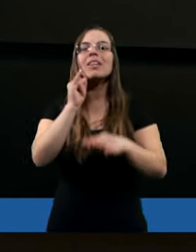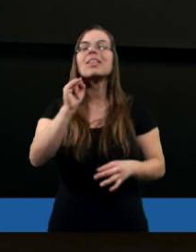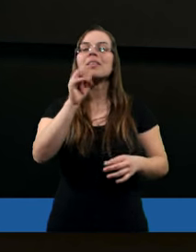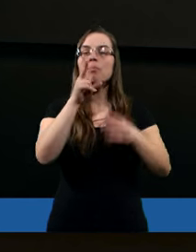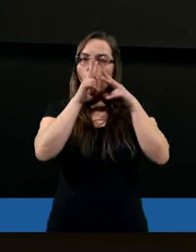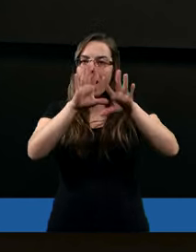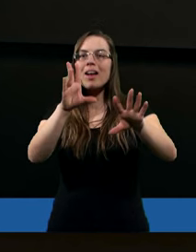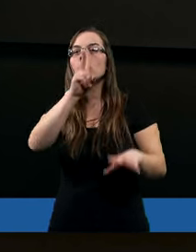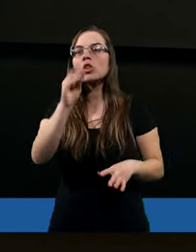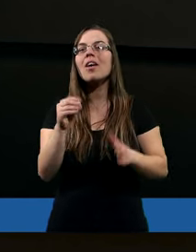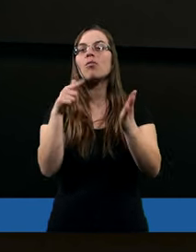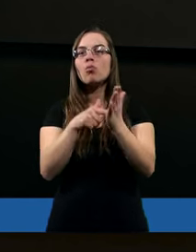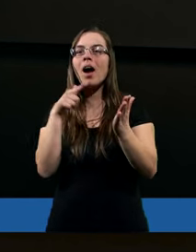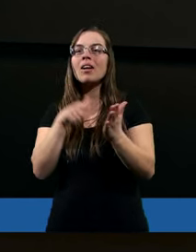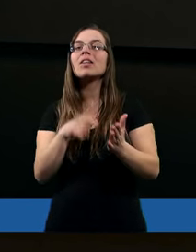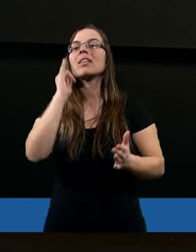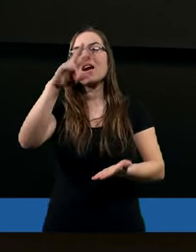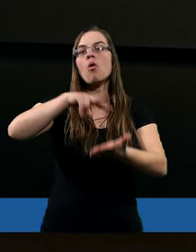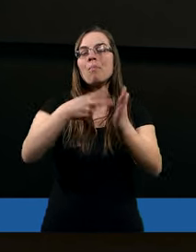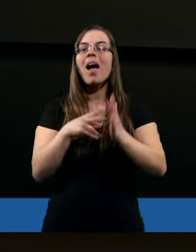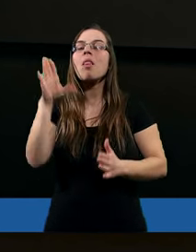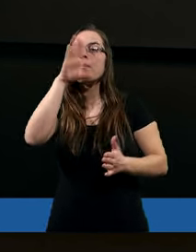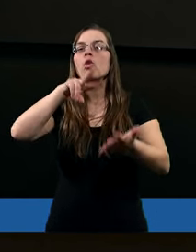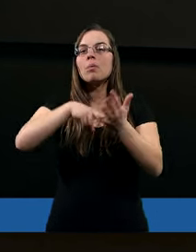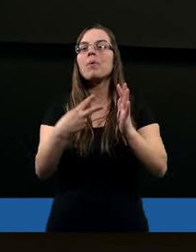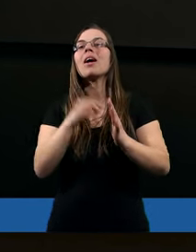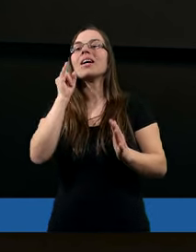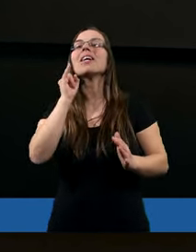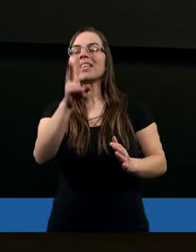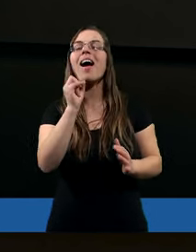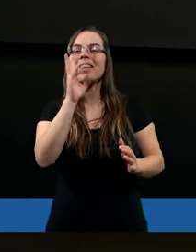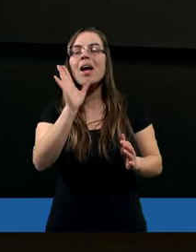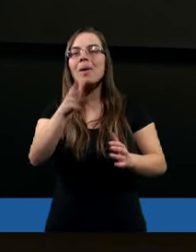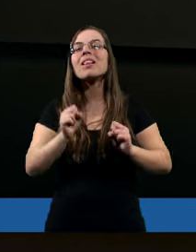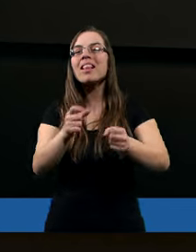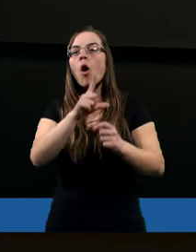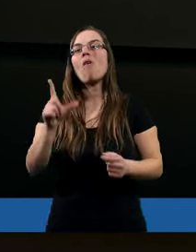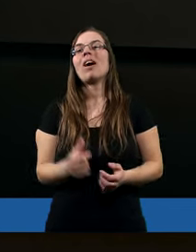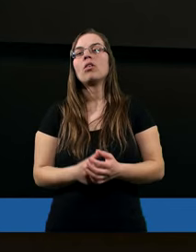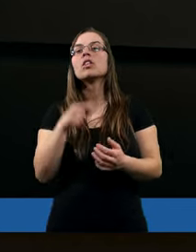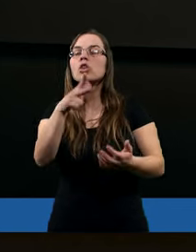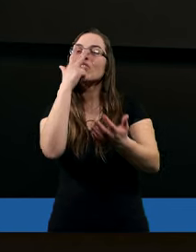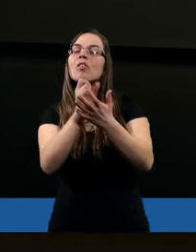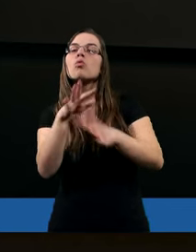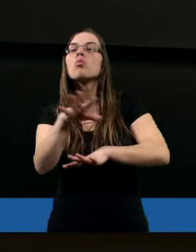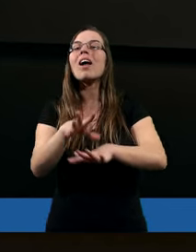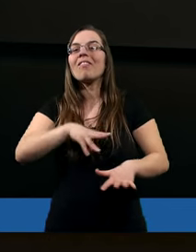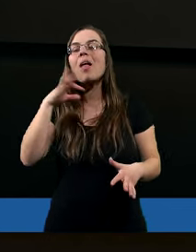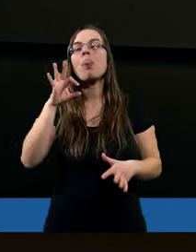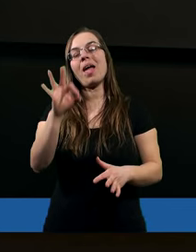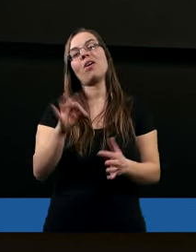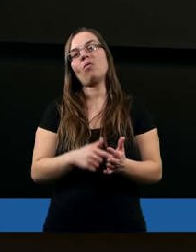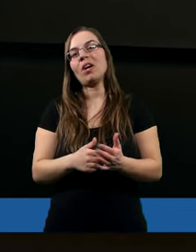pokazał Mu, że właśnie Jego plan, Boży plan i tak, i tak będzie się realizował. Ale właśnie w przypadku Ducha Świętego.